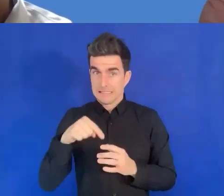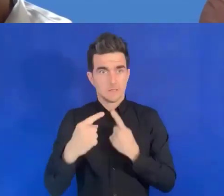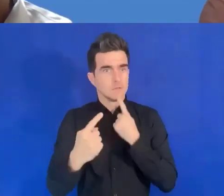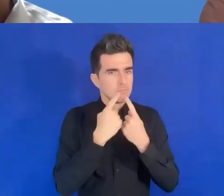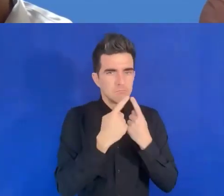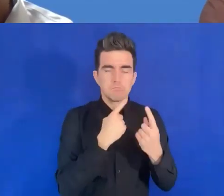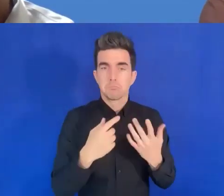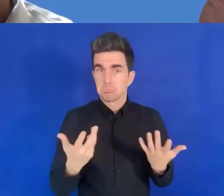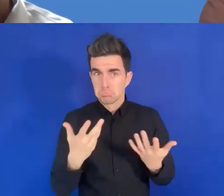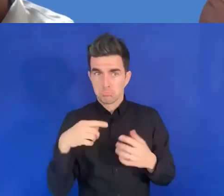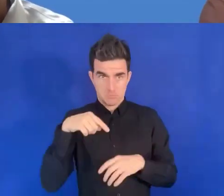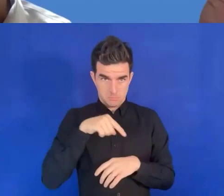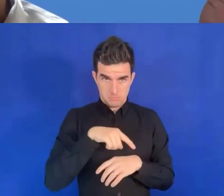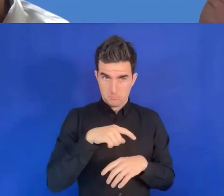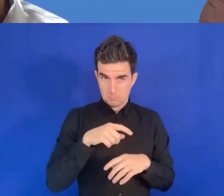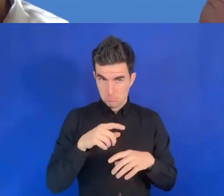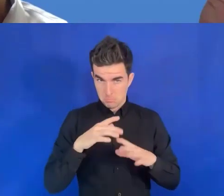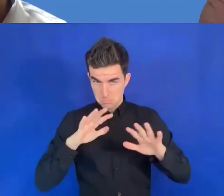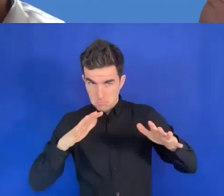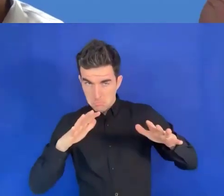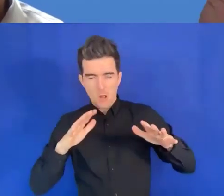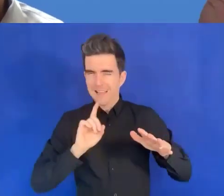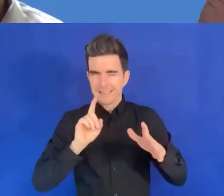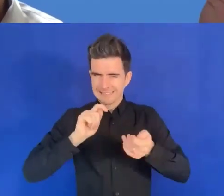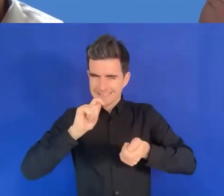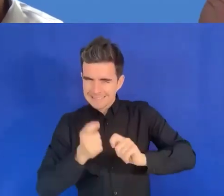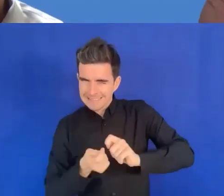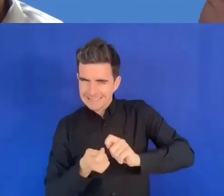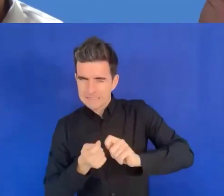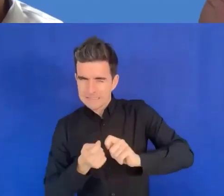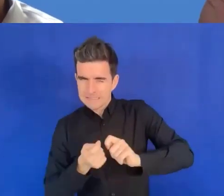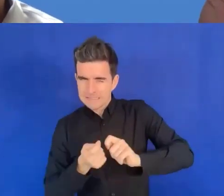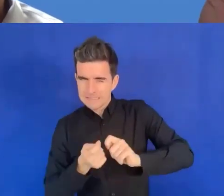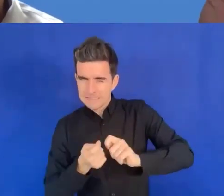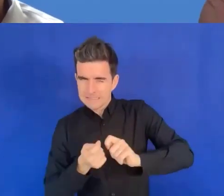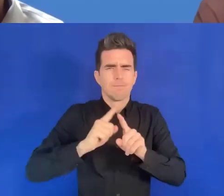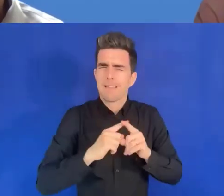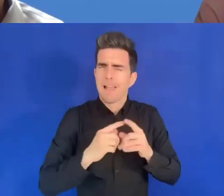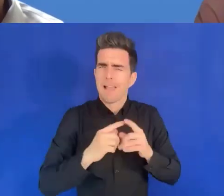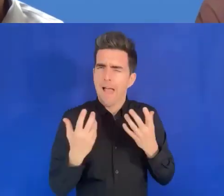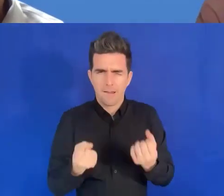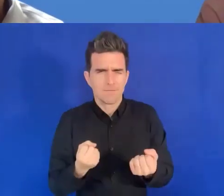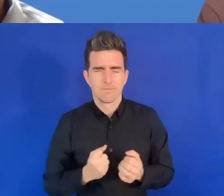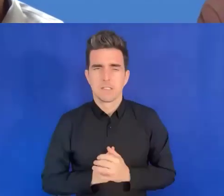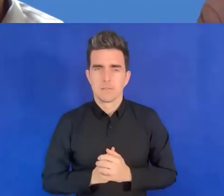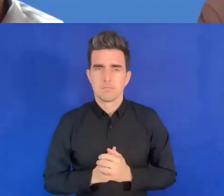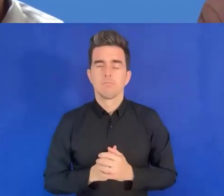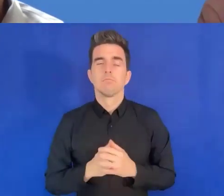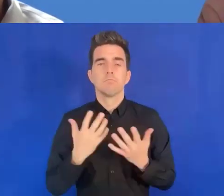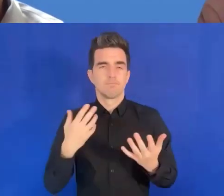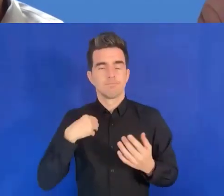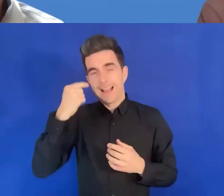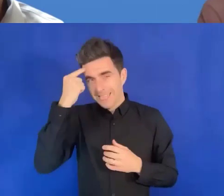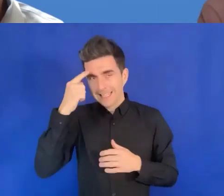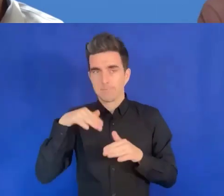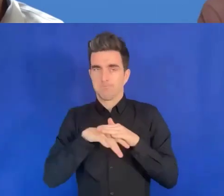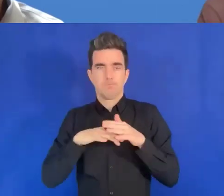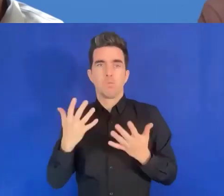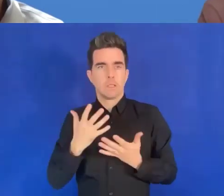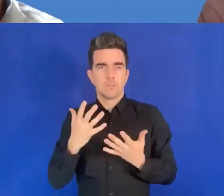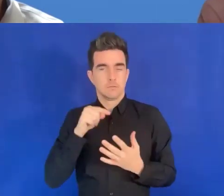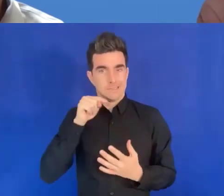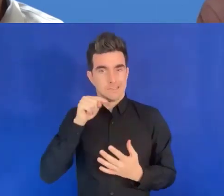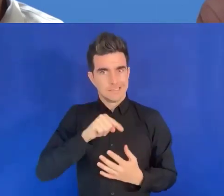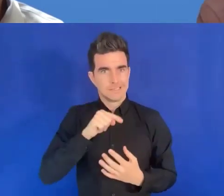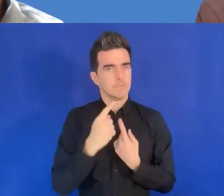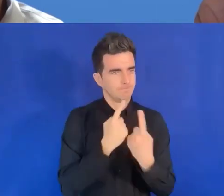la note. Il y a plusieurs façons mais l'essentiel c'est d'avoir la discussion et le dialogue. Une dernière question. est